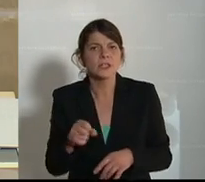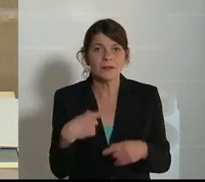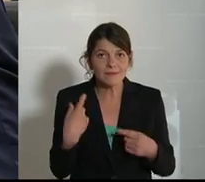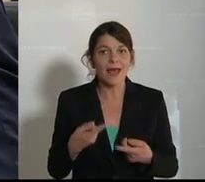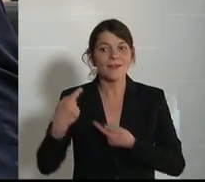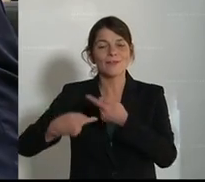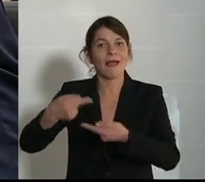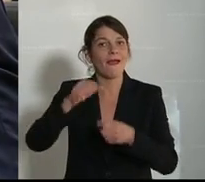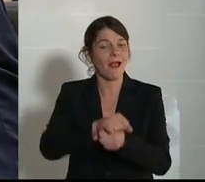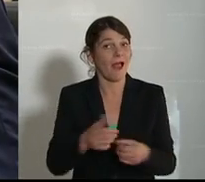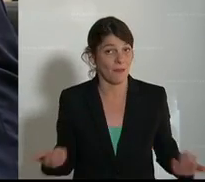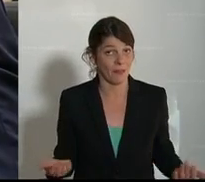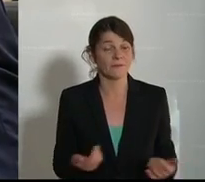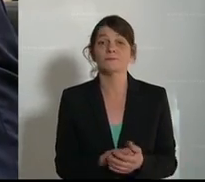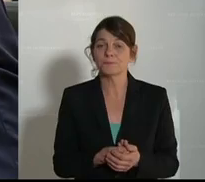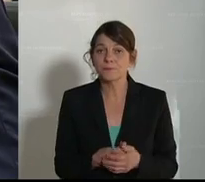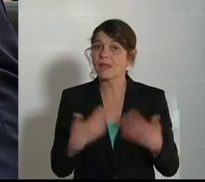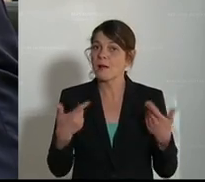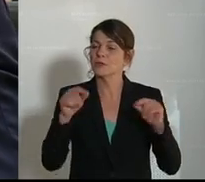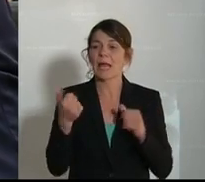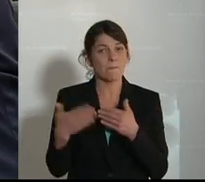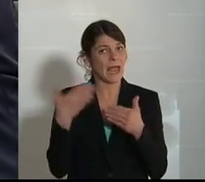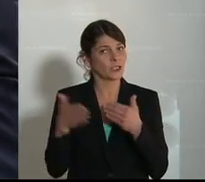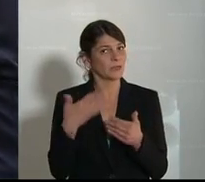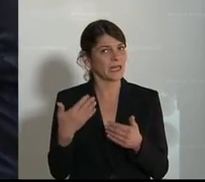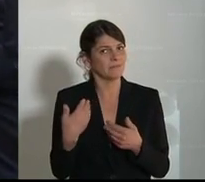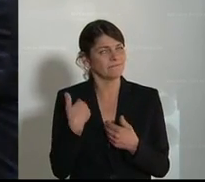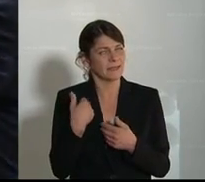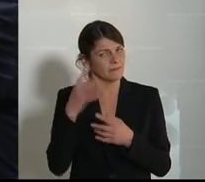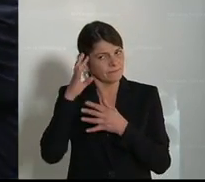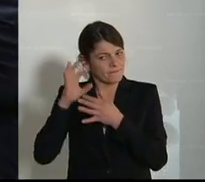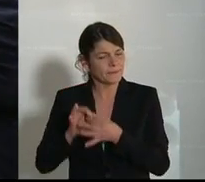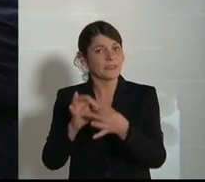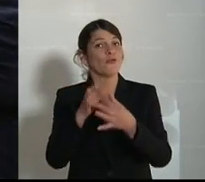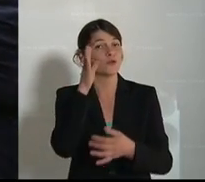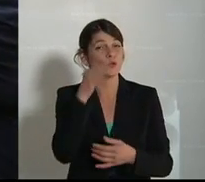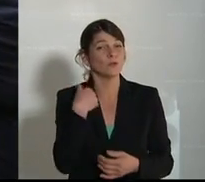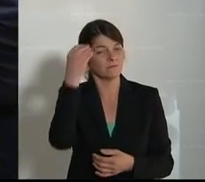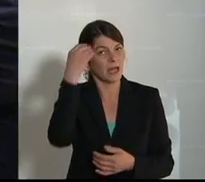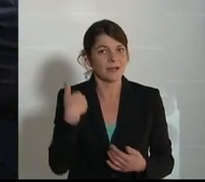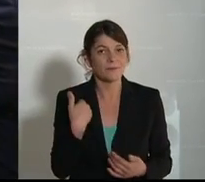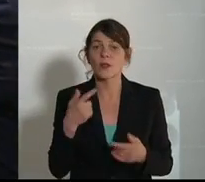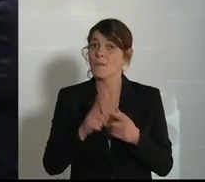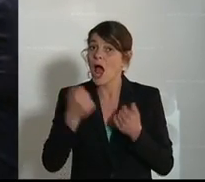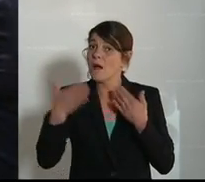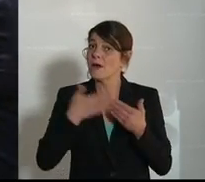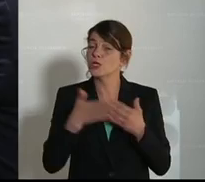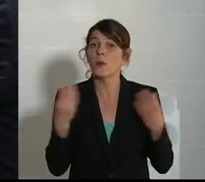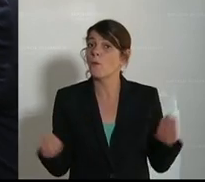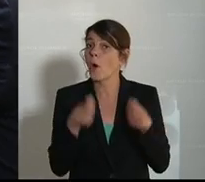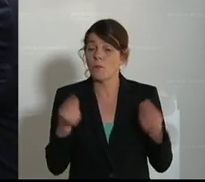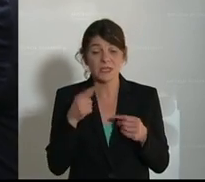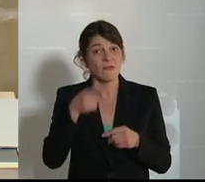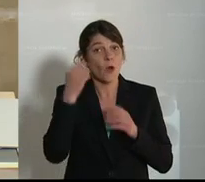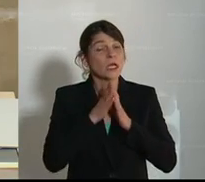entwickelt sich was. Somit ist das ein Beispiel, das ich immer mitnehme in die Zukunft und letztendlich auch ein Beispiel, warum dieses